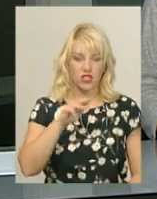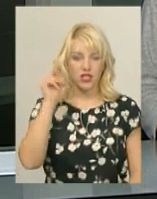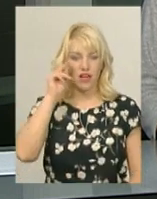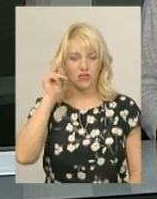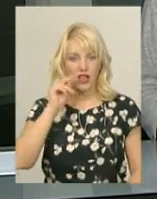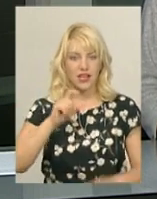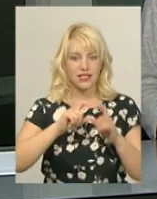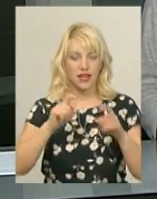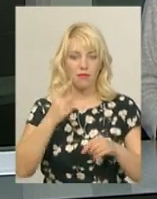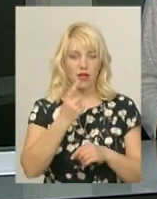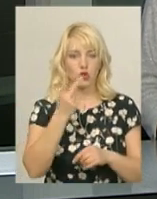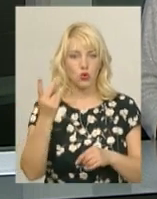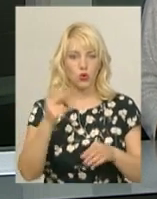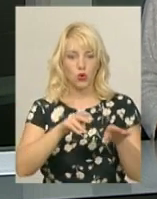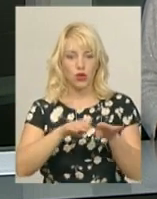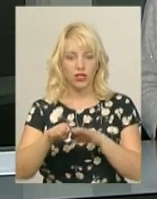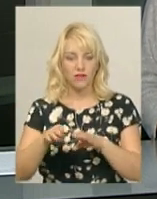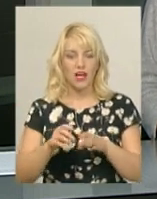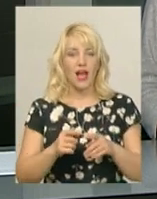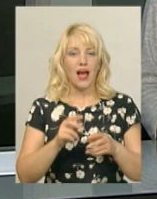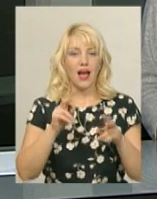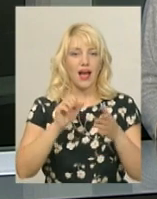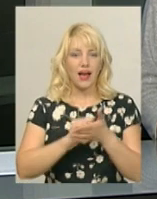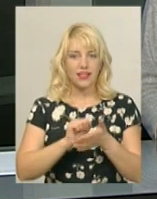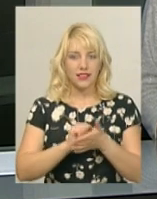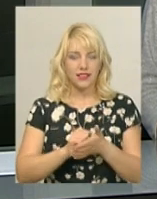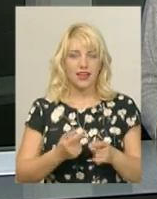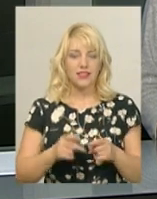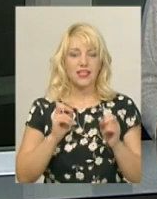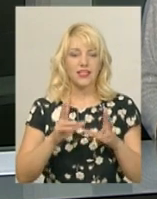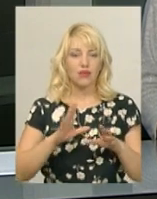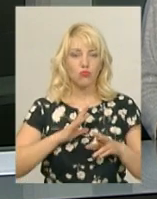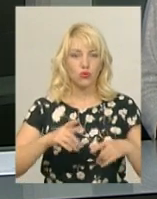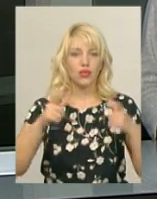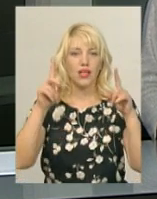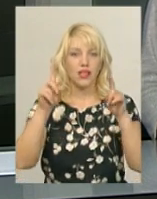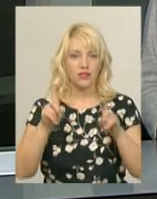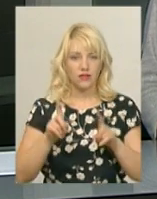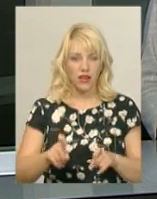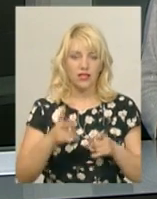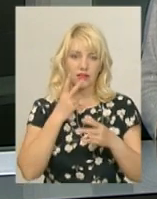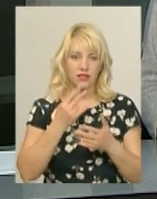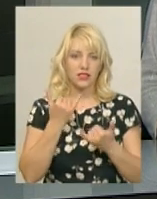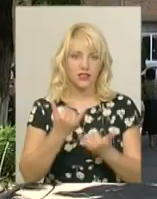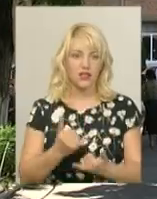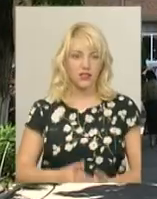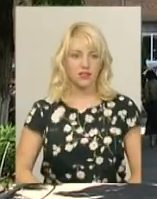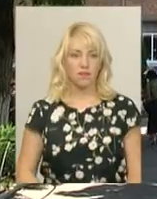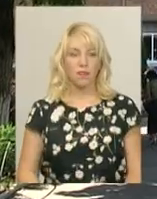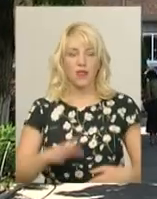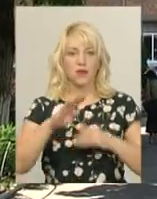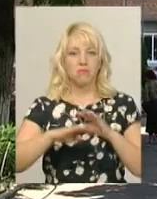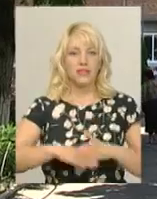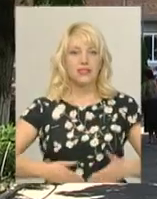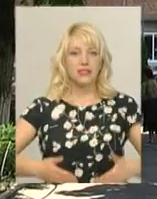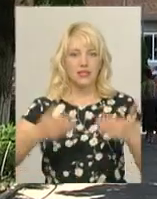акредитації та закладів профтехосвіти. Як складали тестування на одному із пунктів, розповість Ірина Аріон. Під стінами